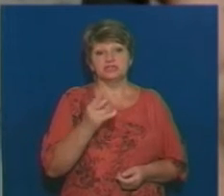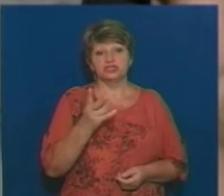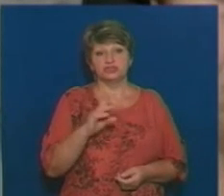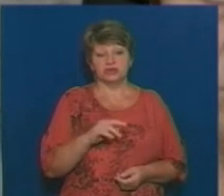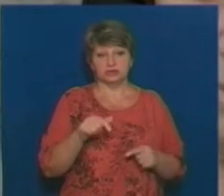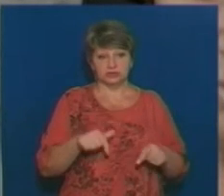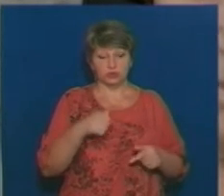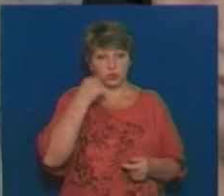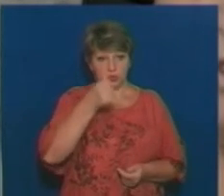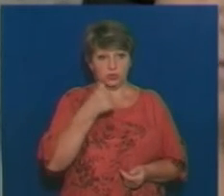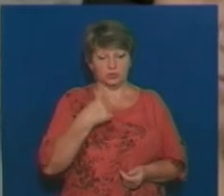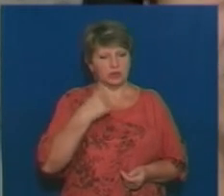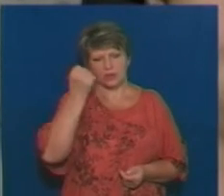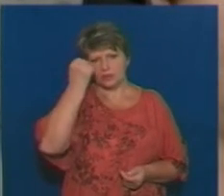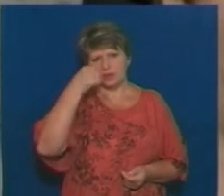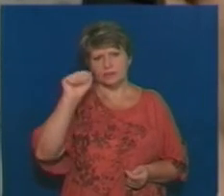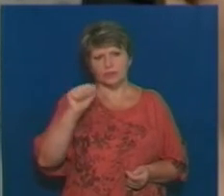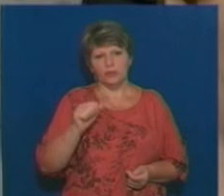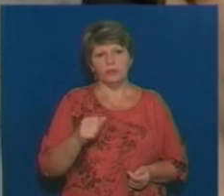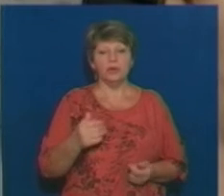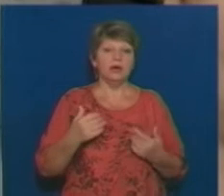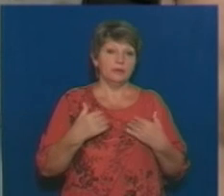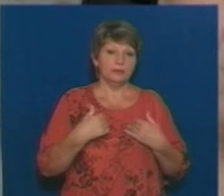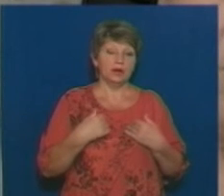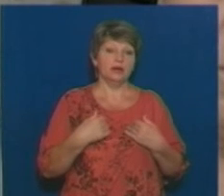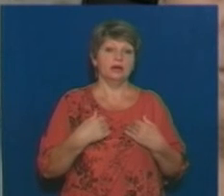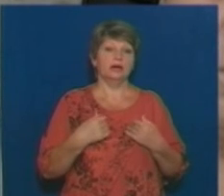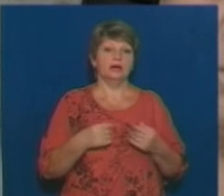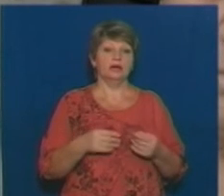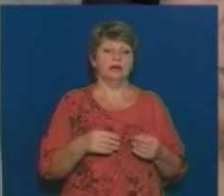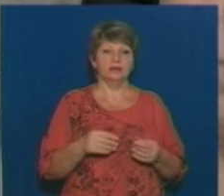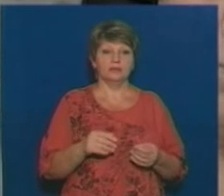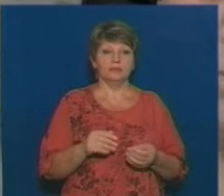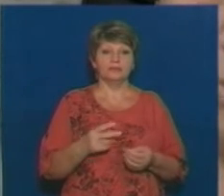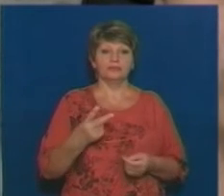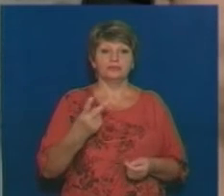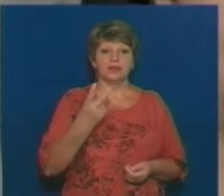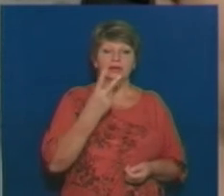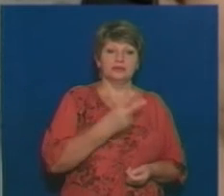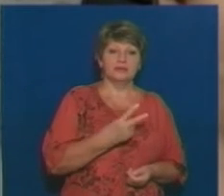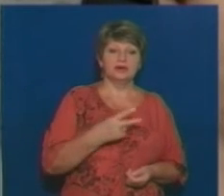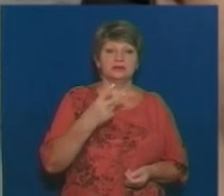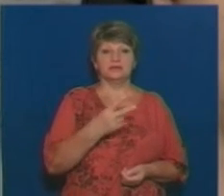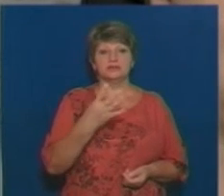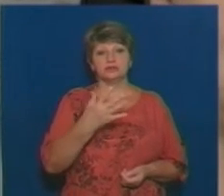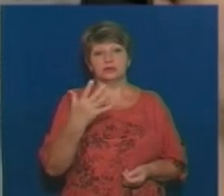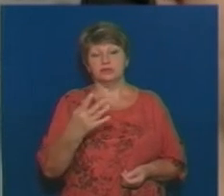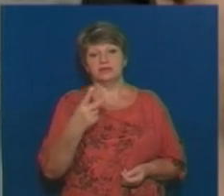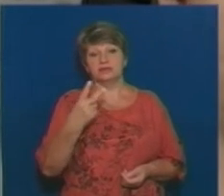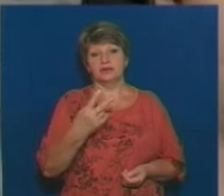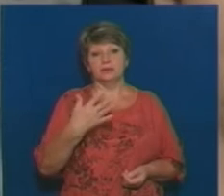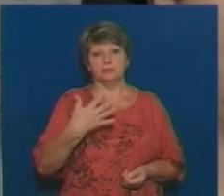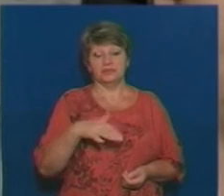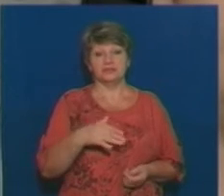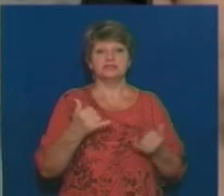я вже не пам'ятаю, в даний момент, ми відпускаємо по 2,45, по 2 до 50 є. А